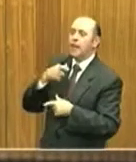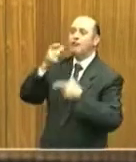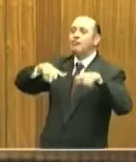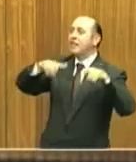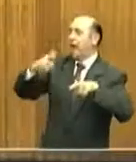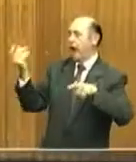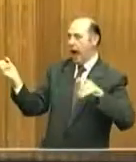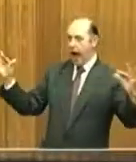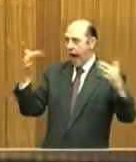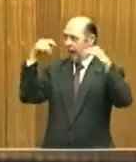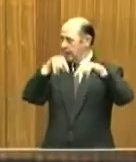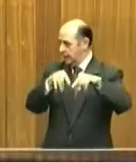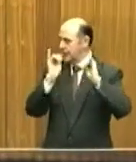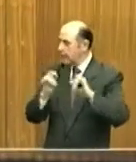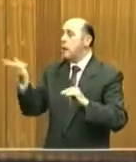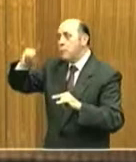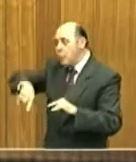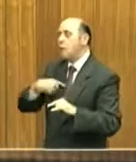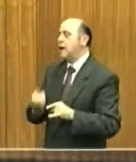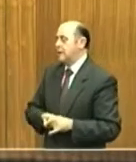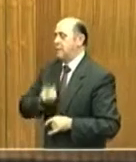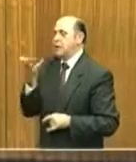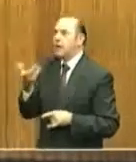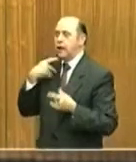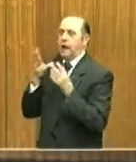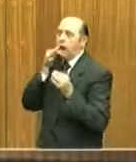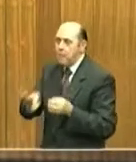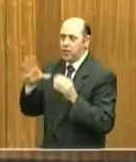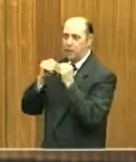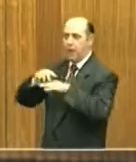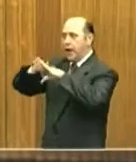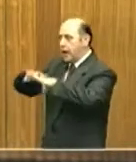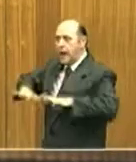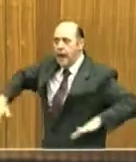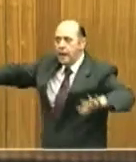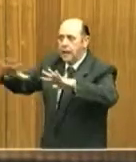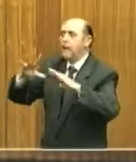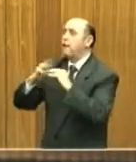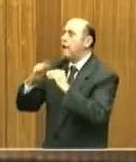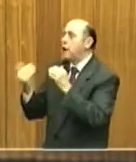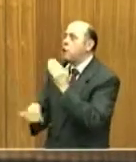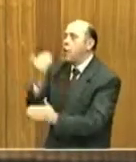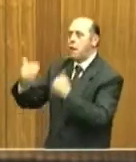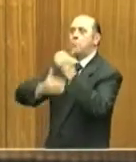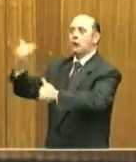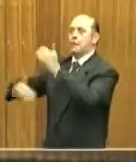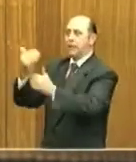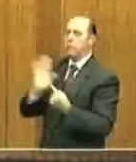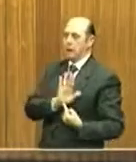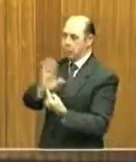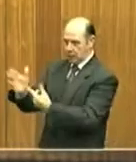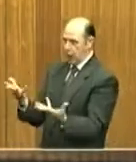ma anche come espressione di una capacità di fare rete e di creare nuove prossimità per dimostrare